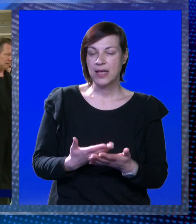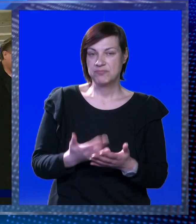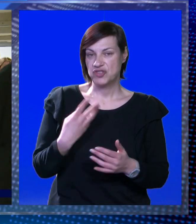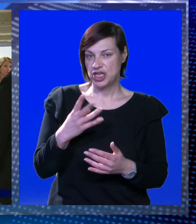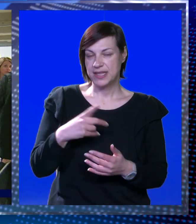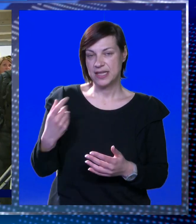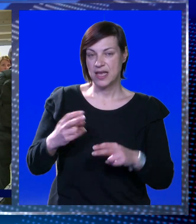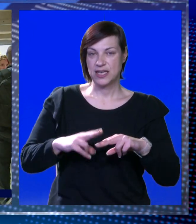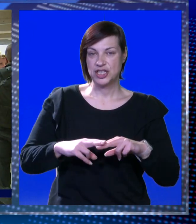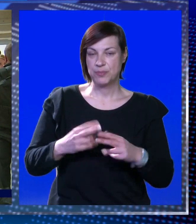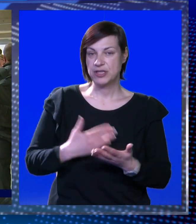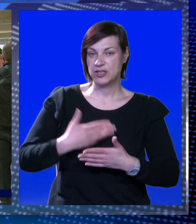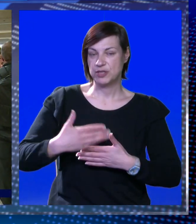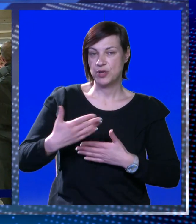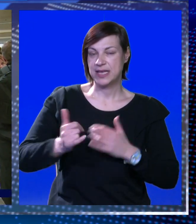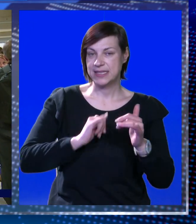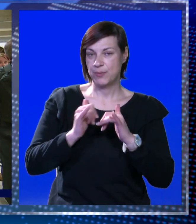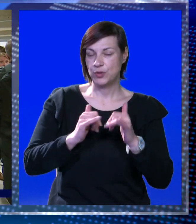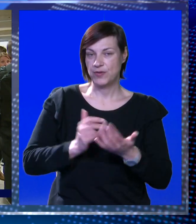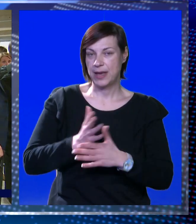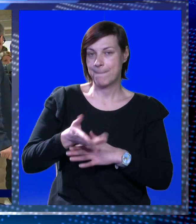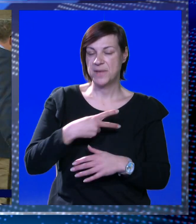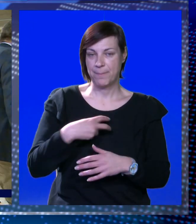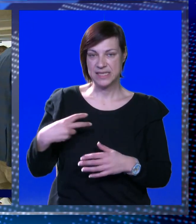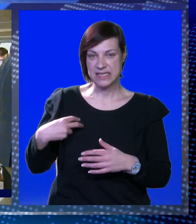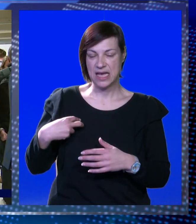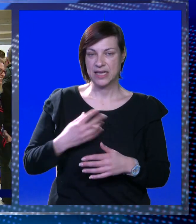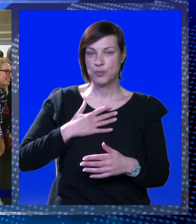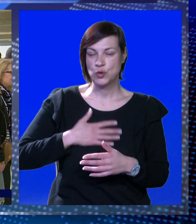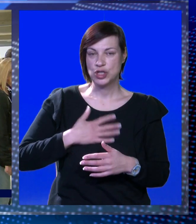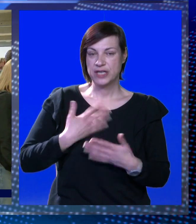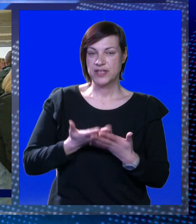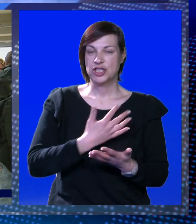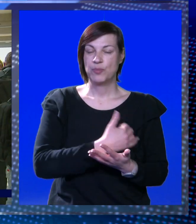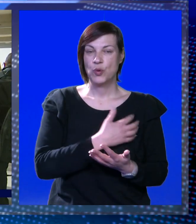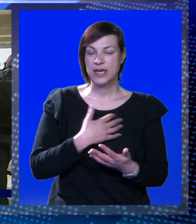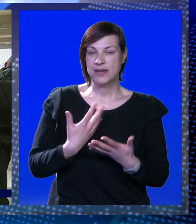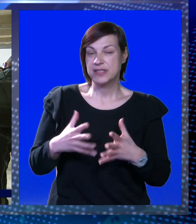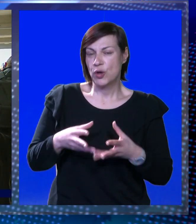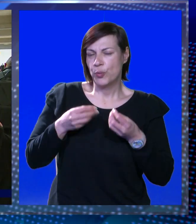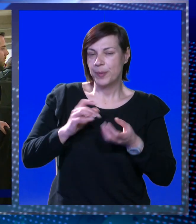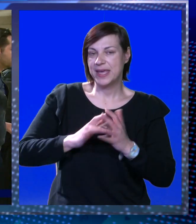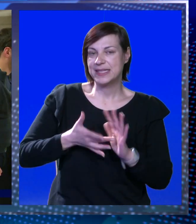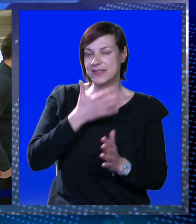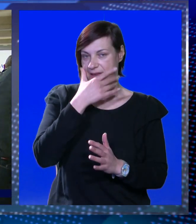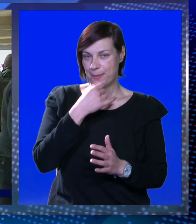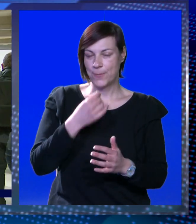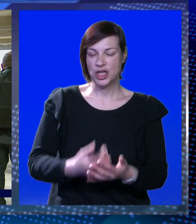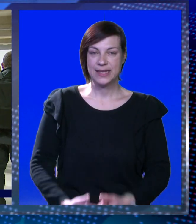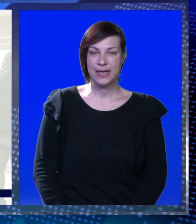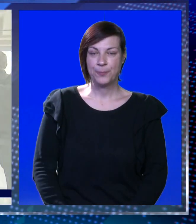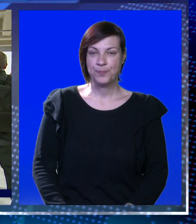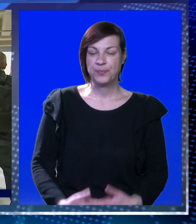Bićemo ovdje četiri dana, onda ćemo nastaviti putovanje prema Zagrebu. Uživat ćemo u Hrvatskoj i upijati sve njene